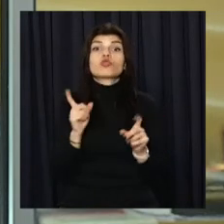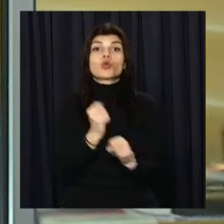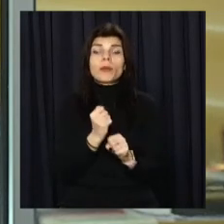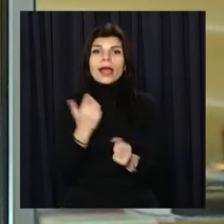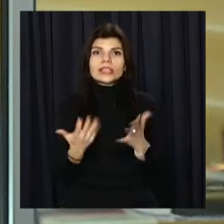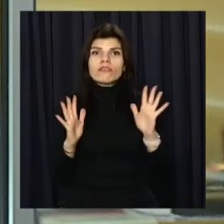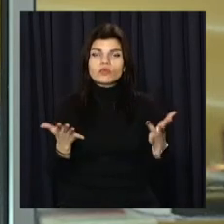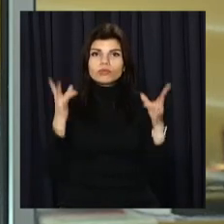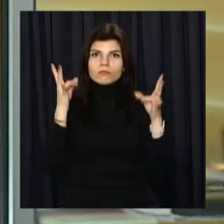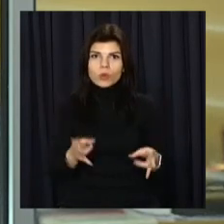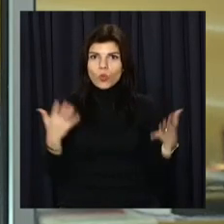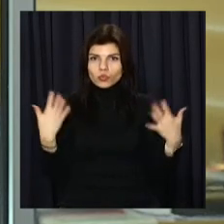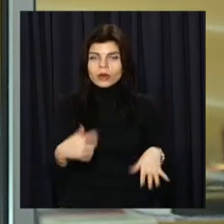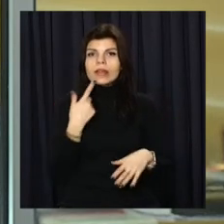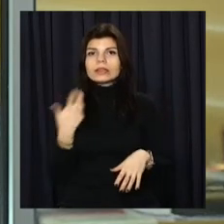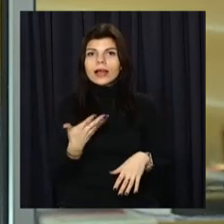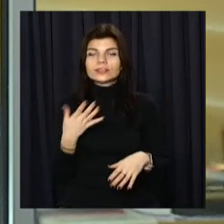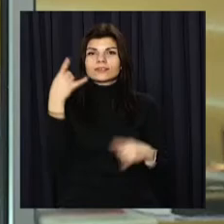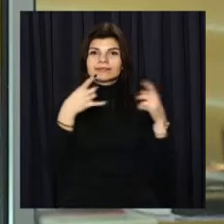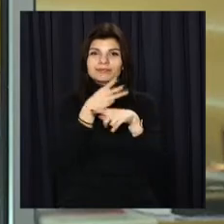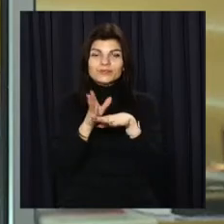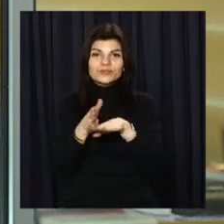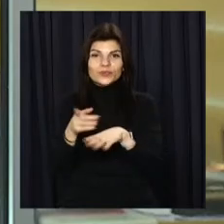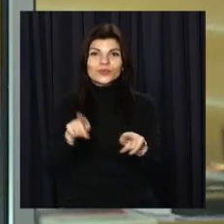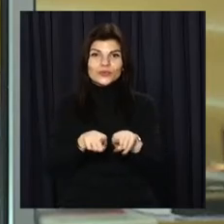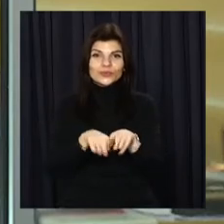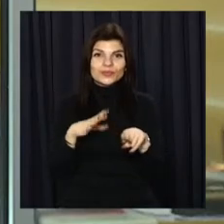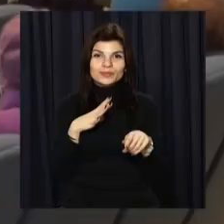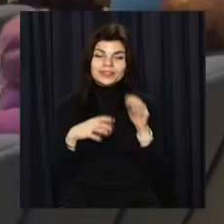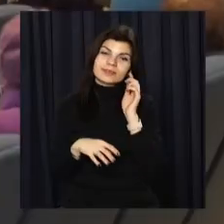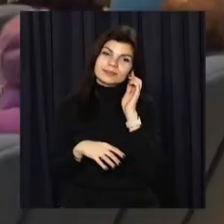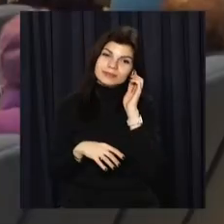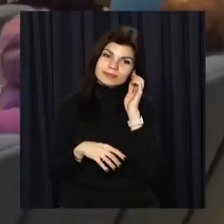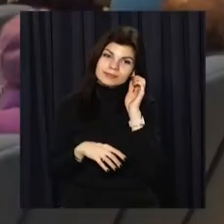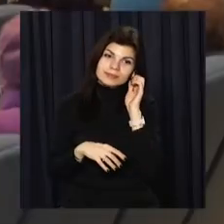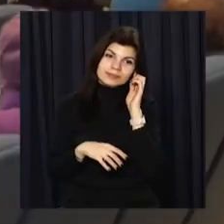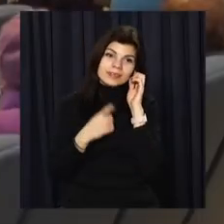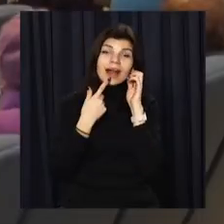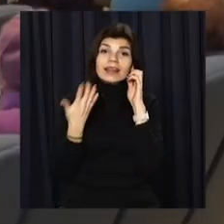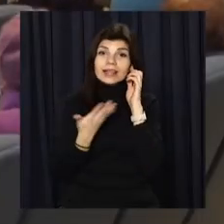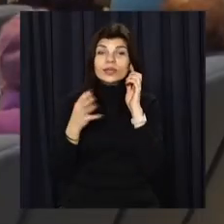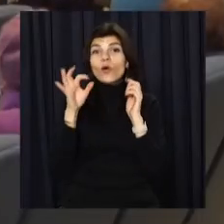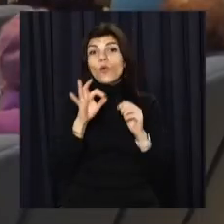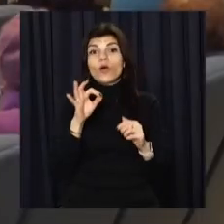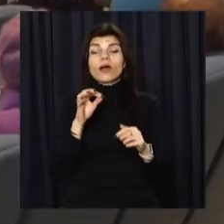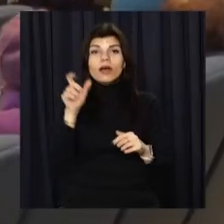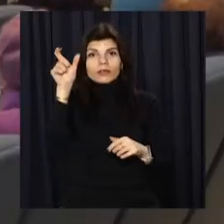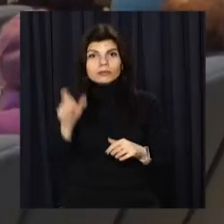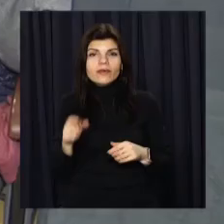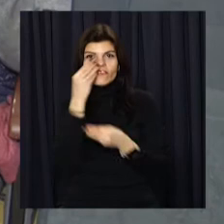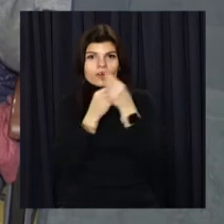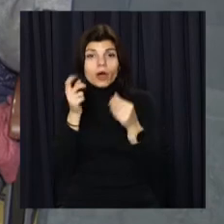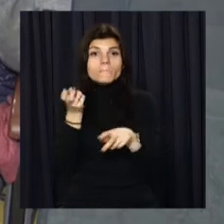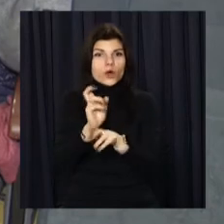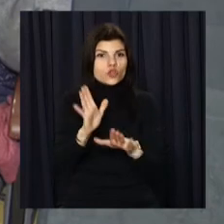сталося. Лекцію слухала і наша Вікторія Вахрушина. На лекцію про афористів прийшли лише